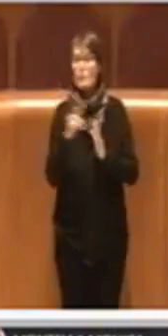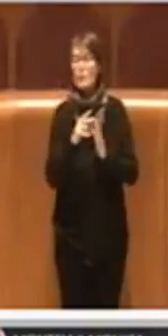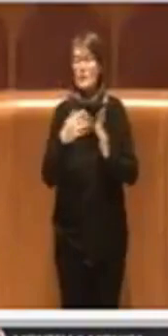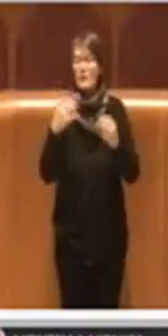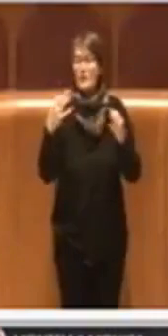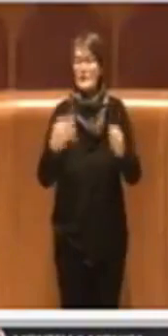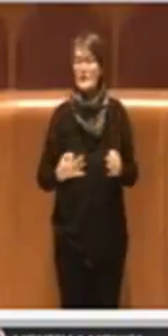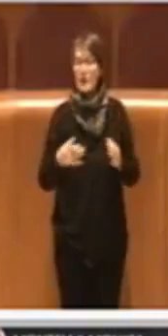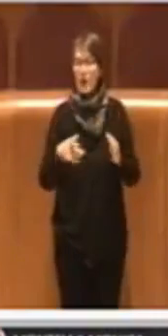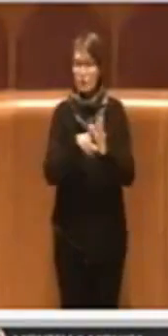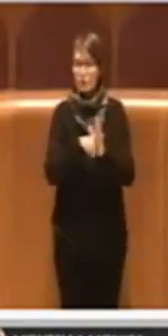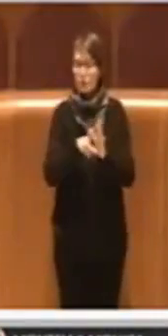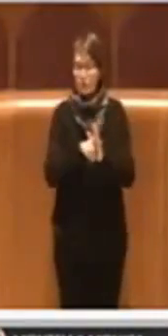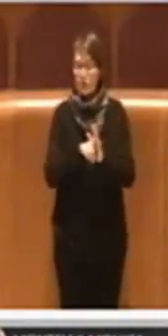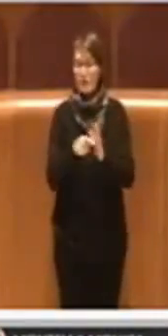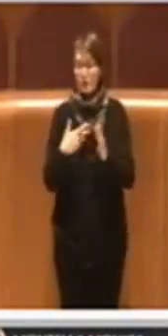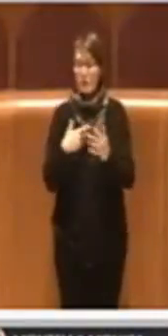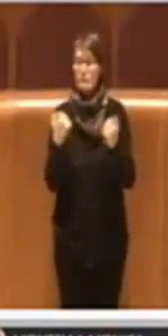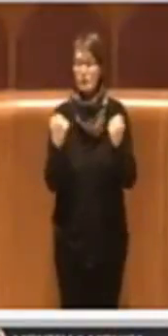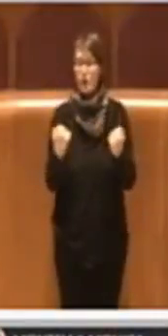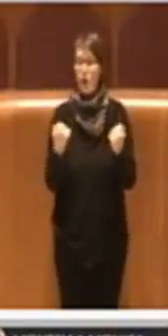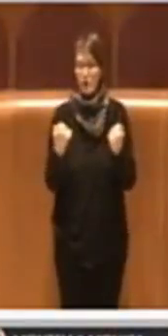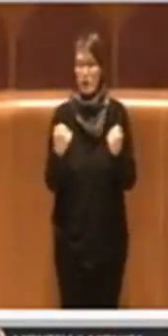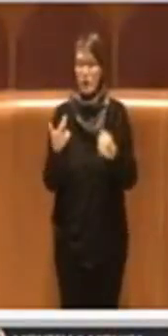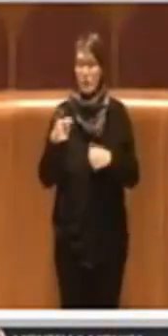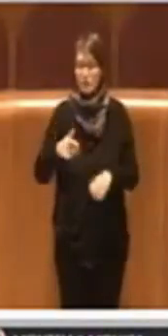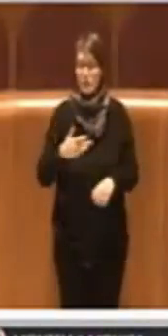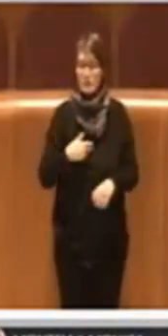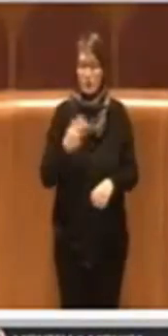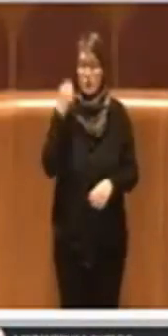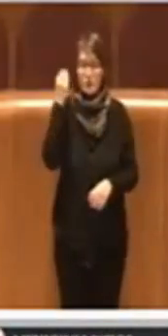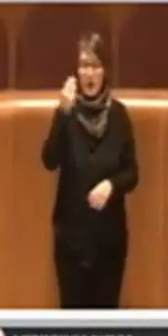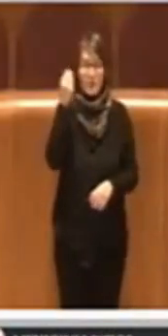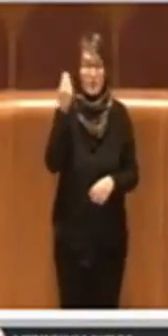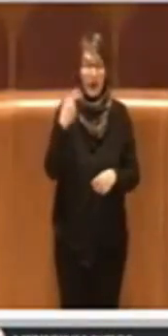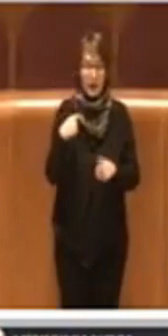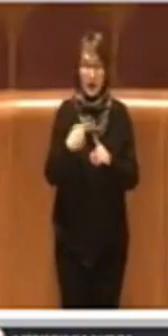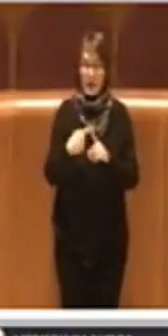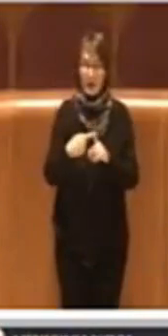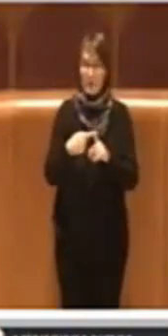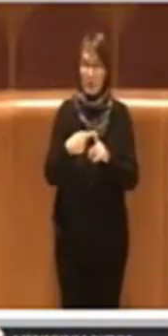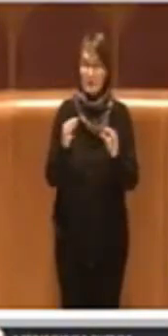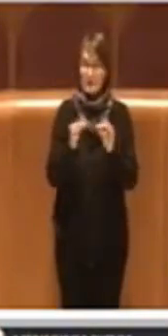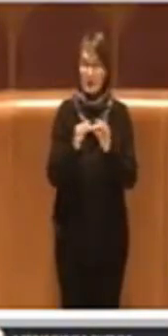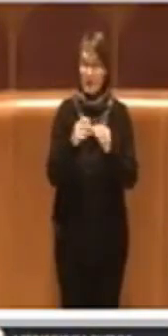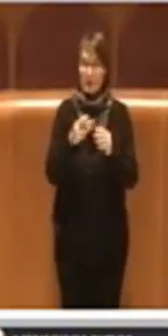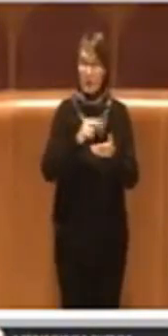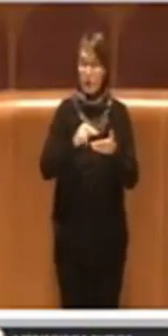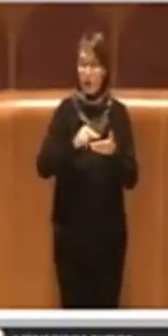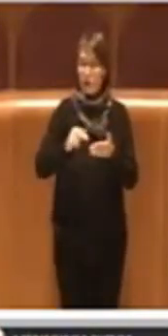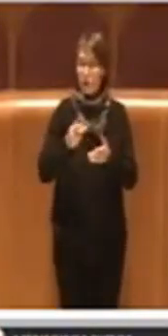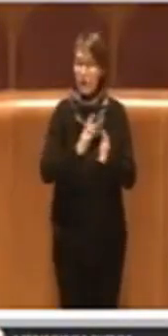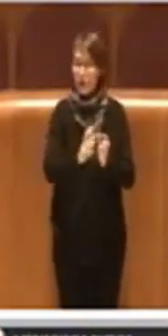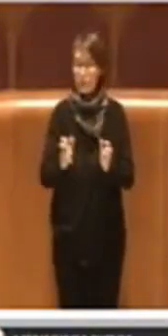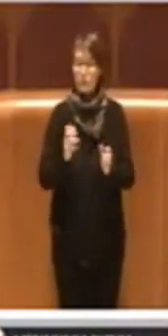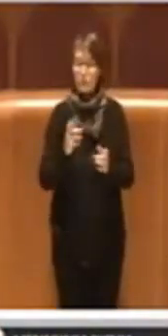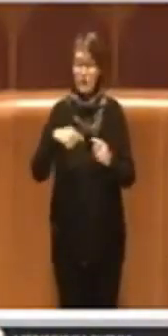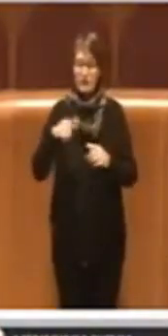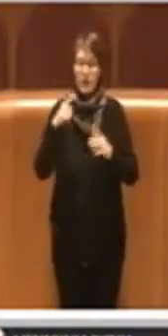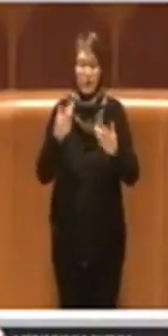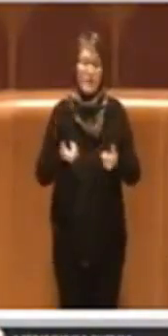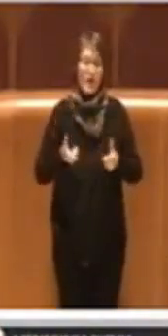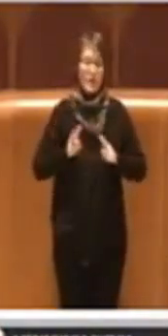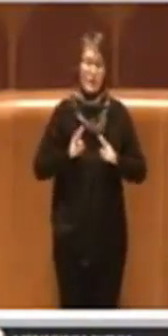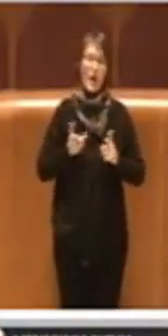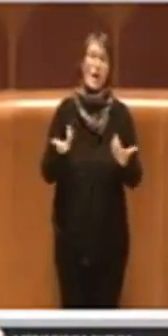anche perché ci sono i pareri positivi da parte dell'ufficio e questo chiaramente ci incoraggia e incoraggia tutti quanti noi